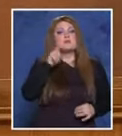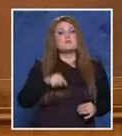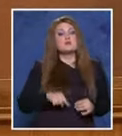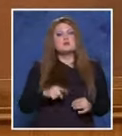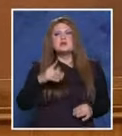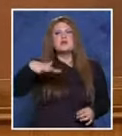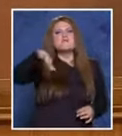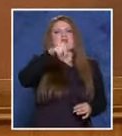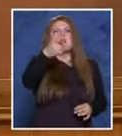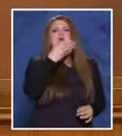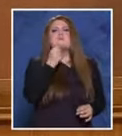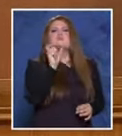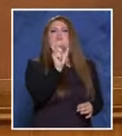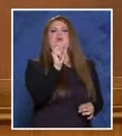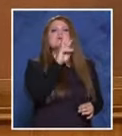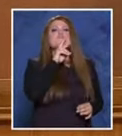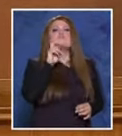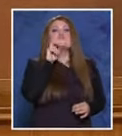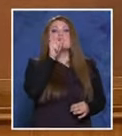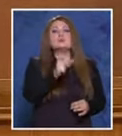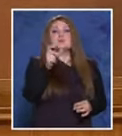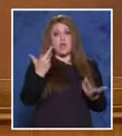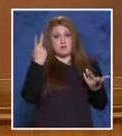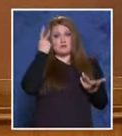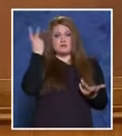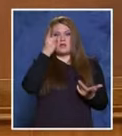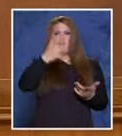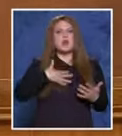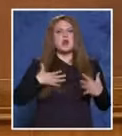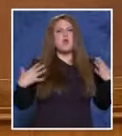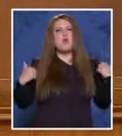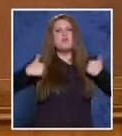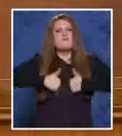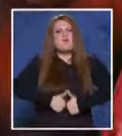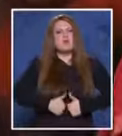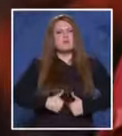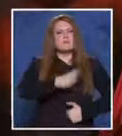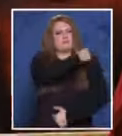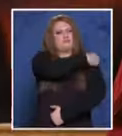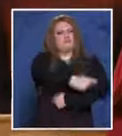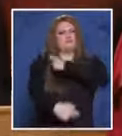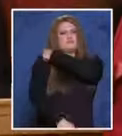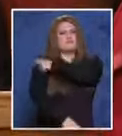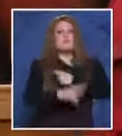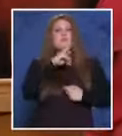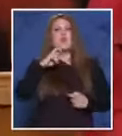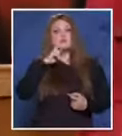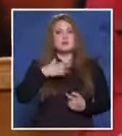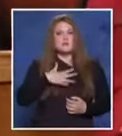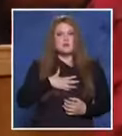Вие как познахте, че са полицаи? Разпознахте ли ги? Носеха ли униформи? Бяха ли униформени?